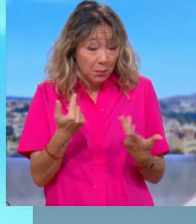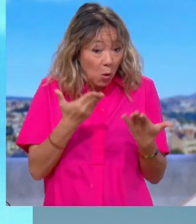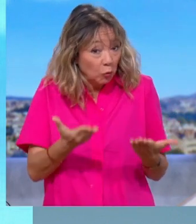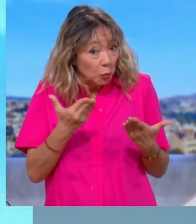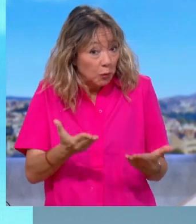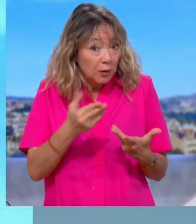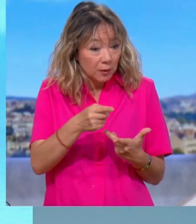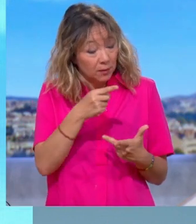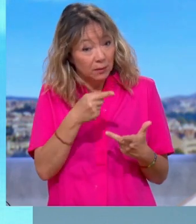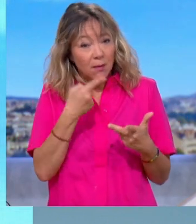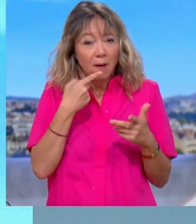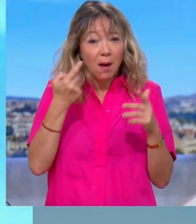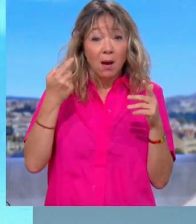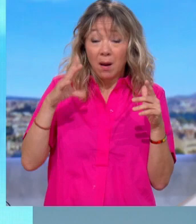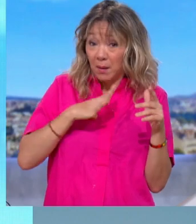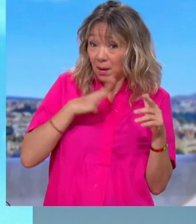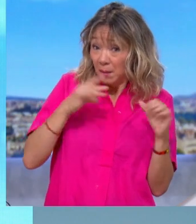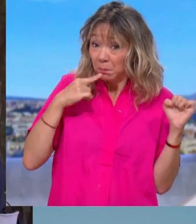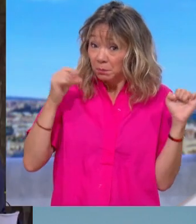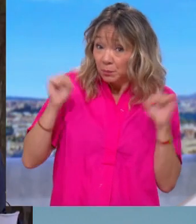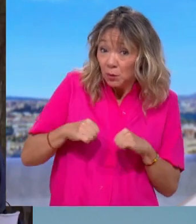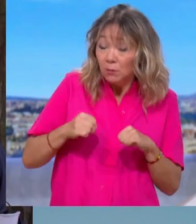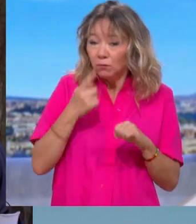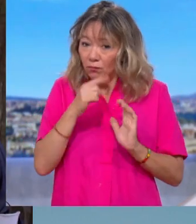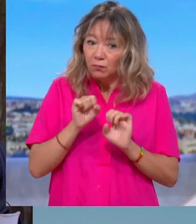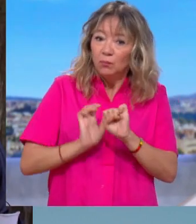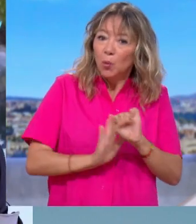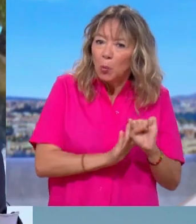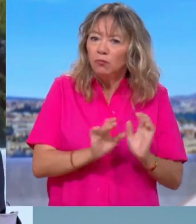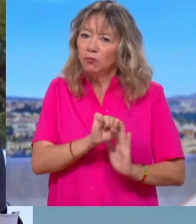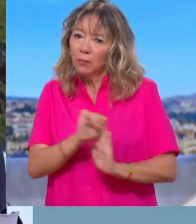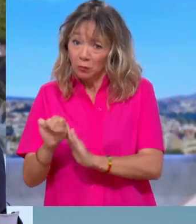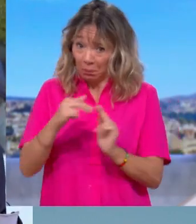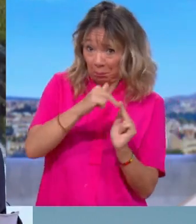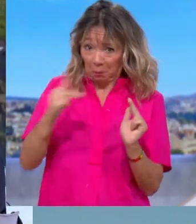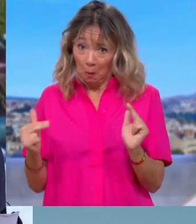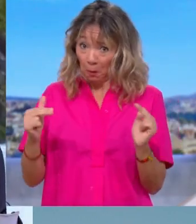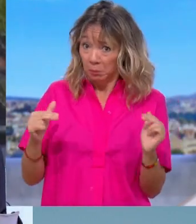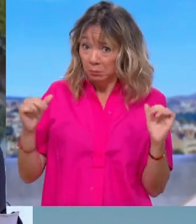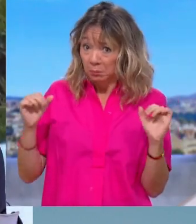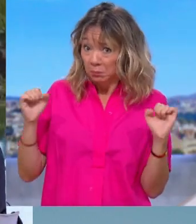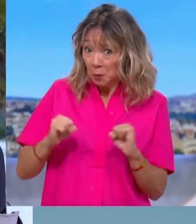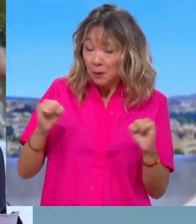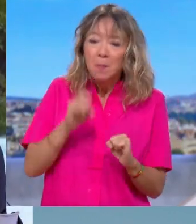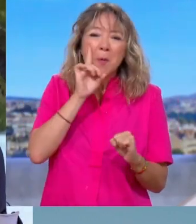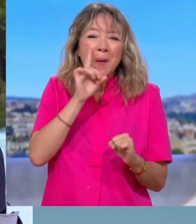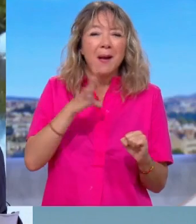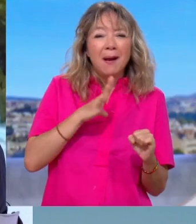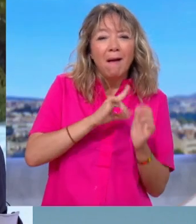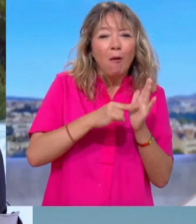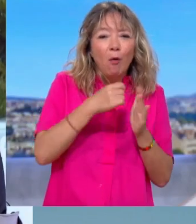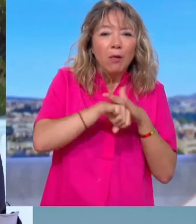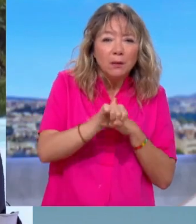réponse, des ponts possibles entre la gauche et une partie de la majorité ? Je vous demande ça parce qu'il y une initiative prise par des députés de Renaissance, du Modem, du